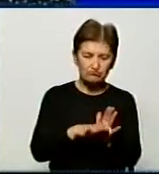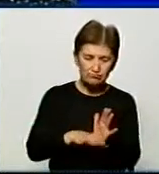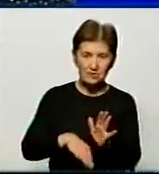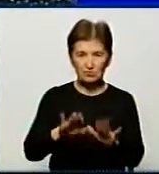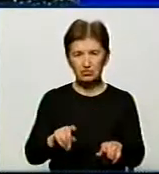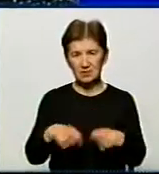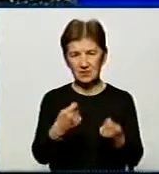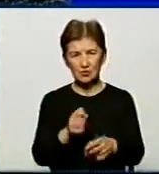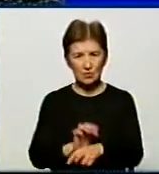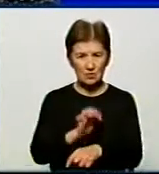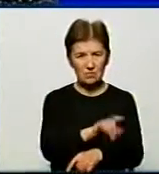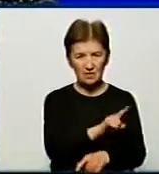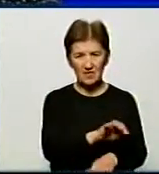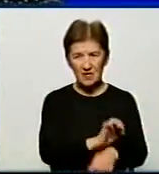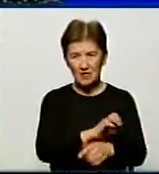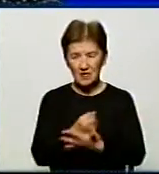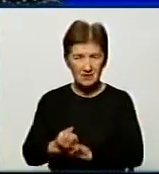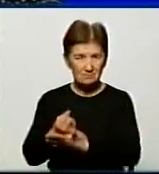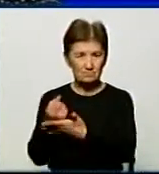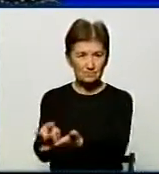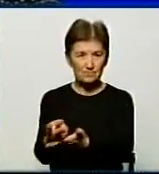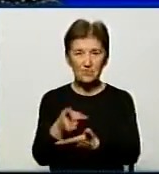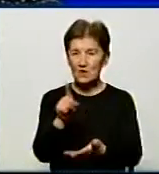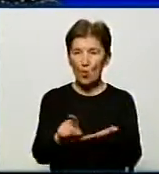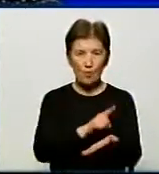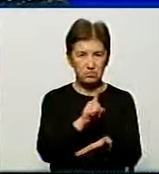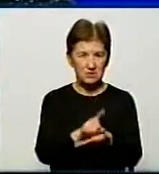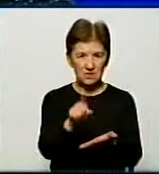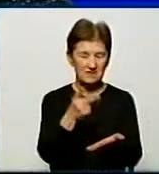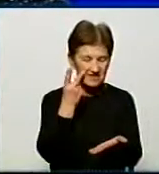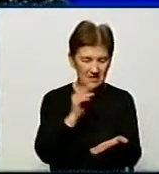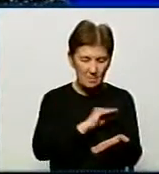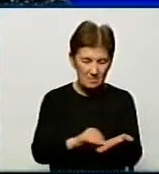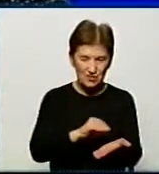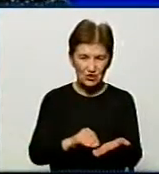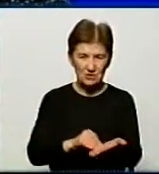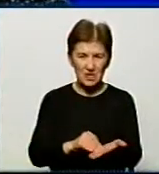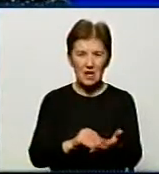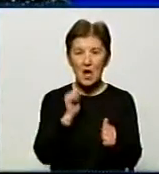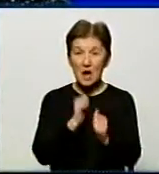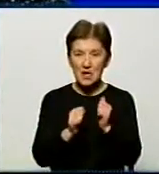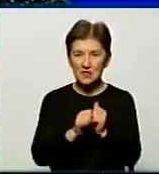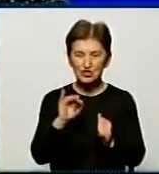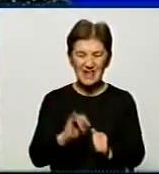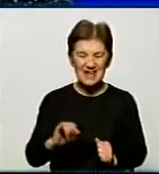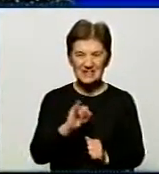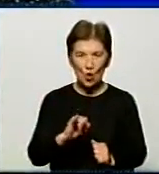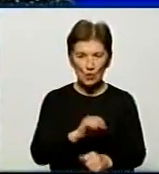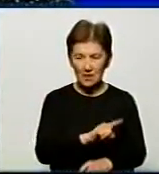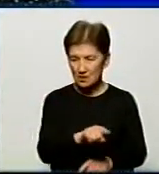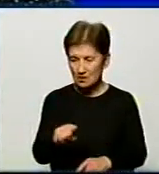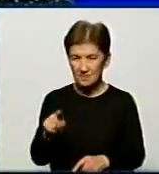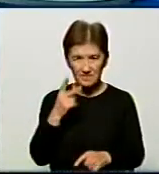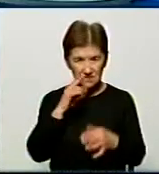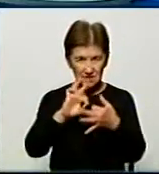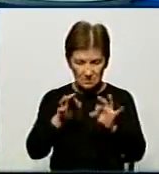дано направлення, і він був госпіталізований стаціонар. Це обов'язково указується, тому що кожна із цих історій, вона проходить клінічний